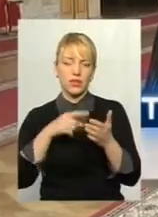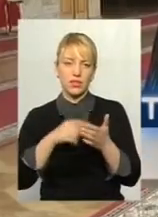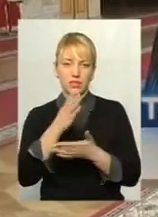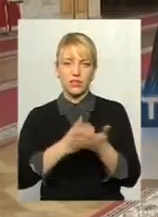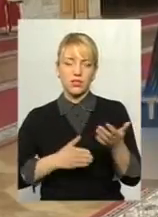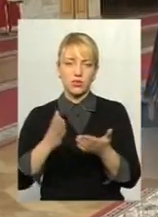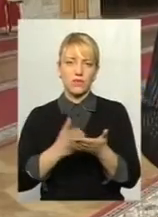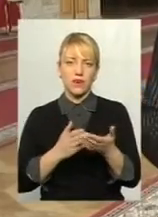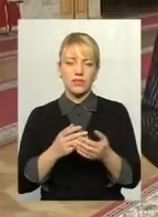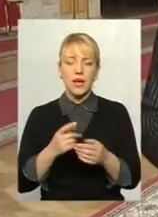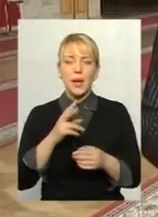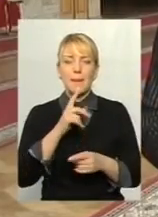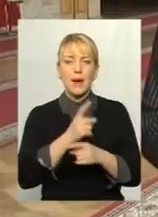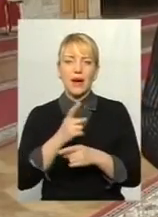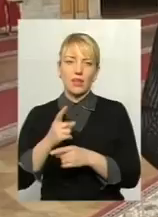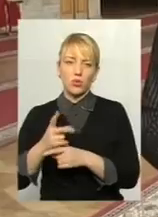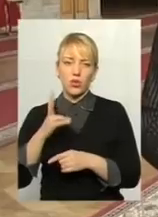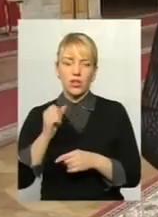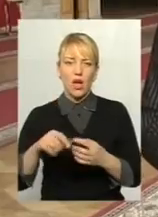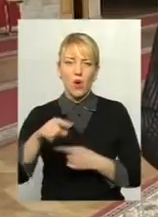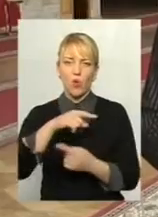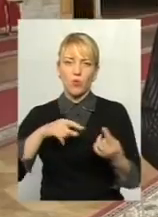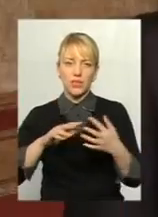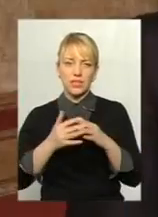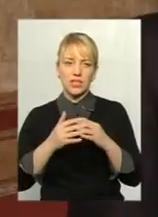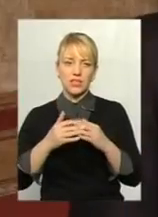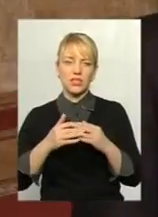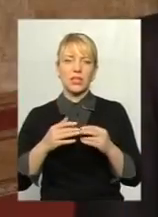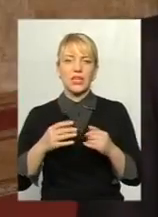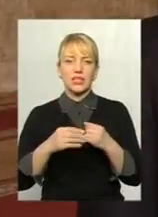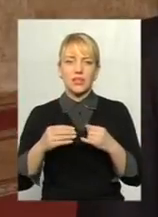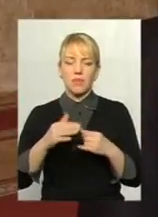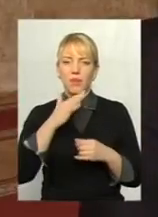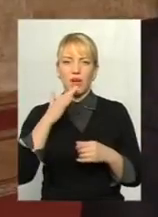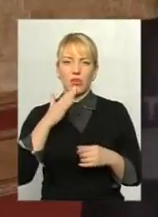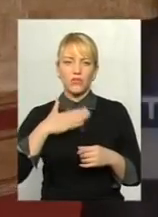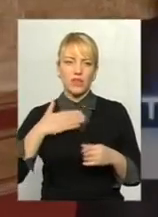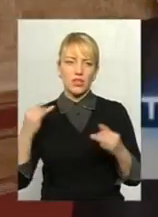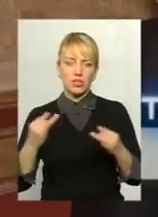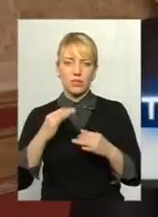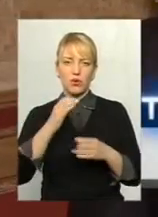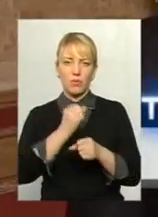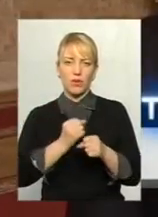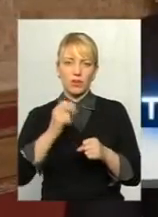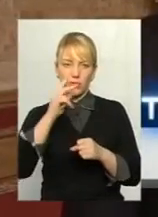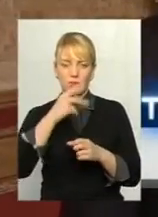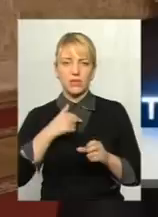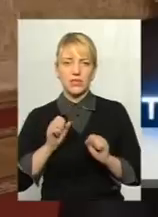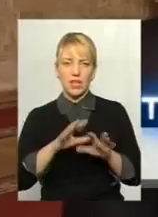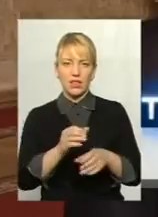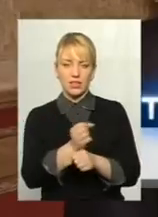мораторію на обіг сільськогосподарських угідь. Ми вже багато в історії робили помилок. Ми здали зброю,